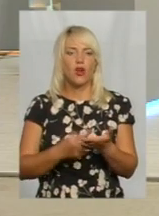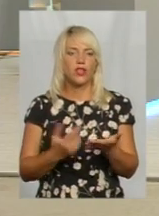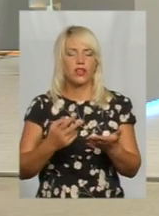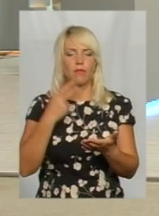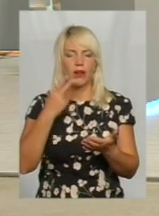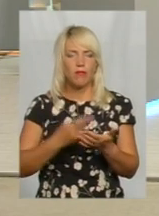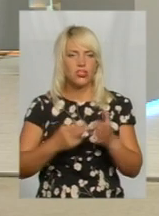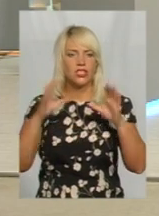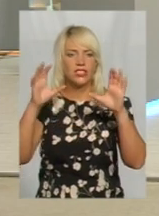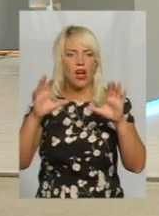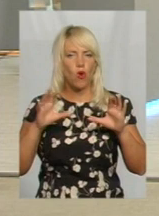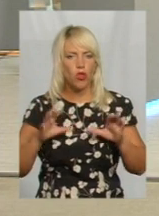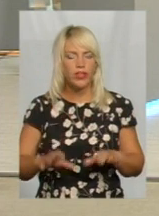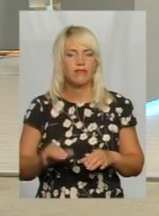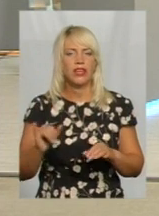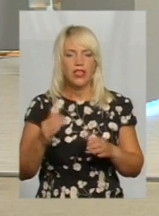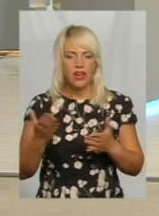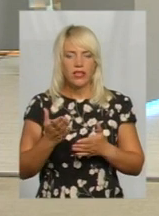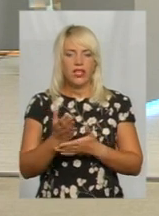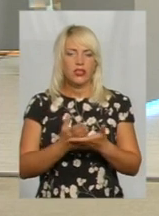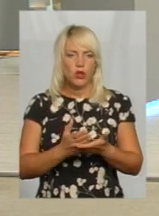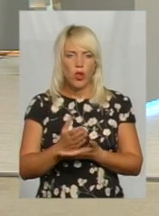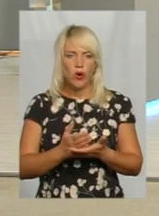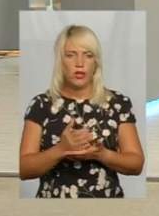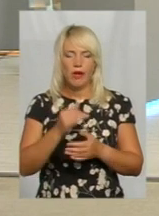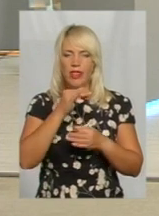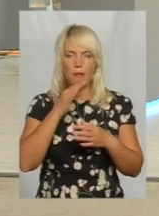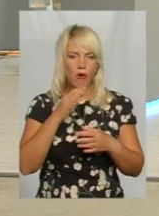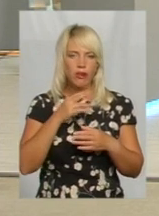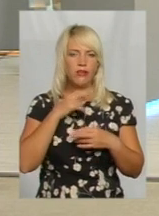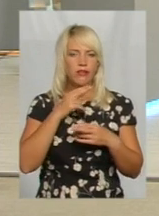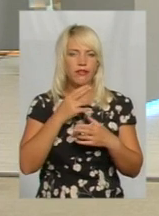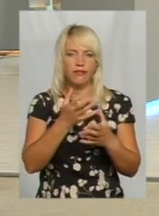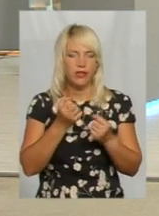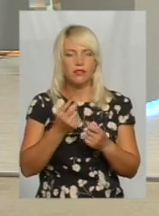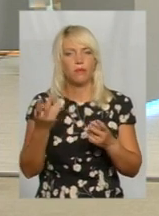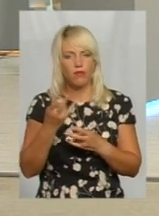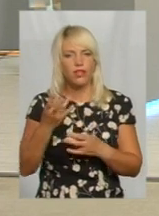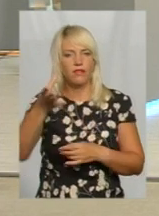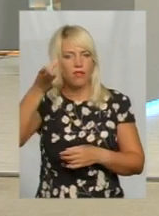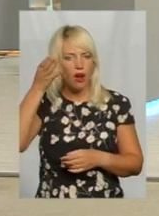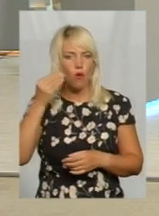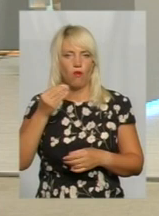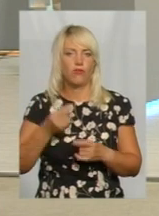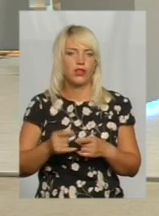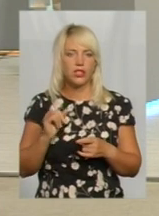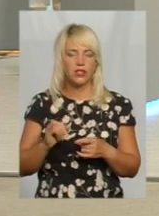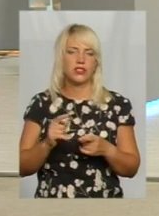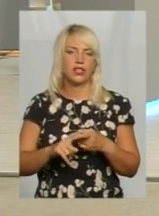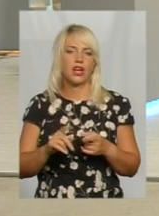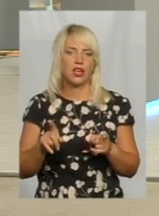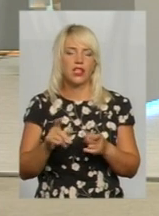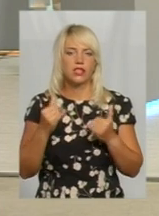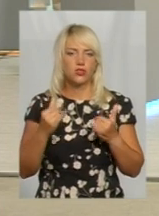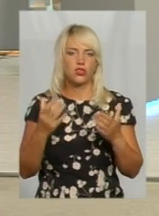законодавством, які служби не можуть обійти, вони змушені будуть їх врахувати. Ось така в нас на